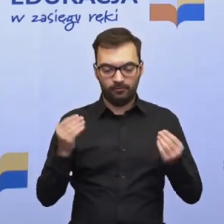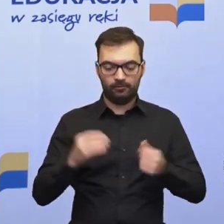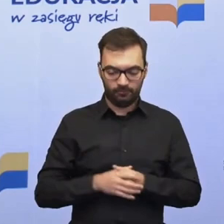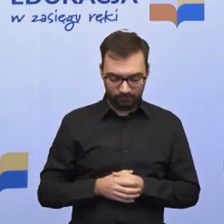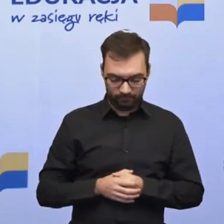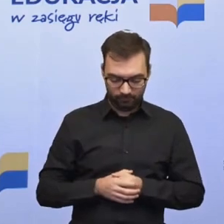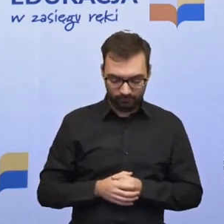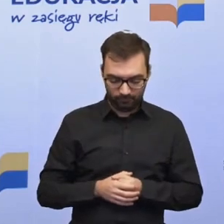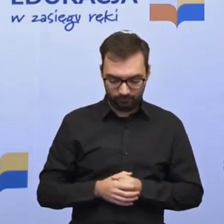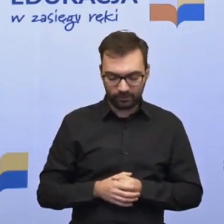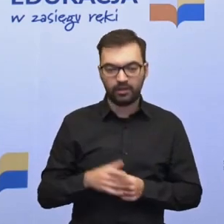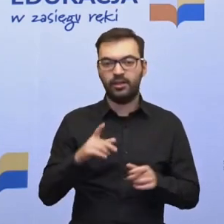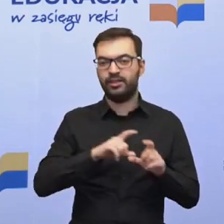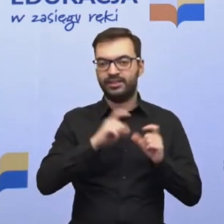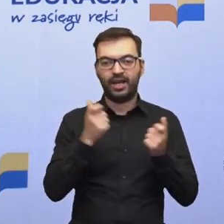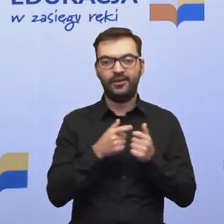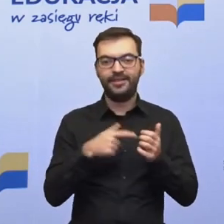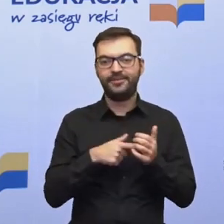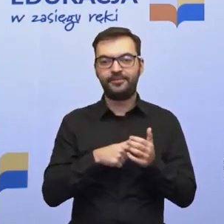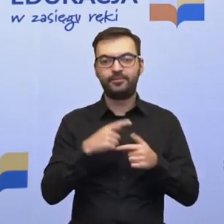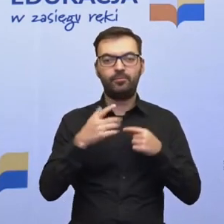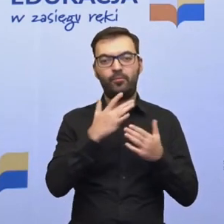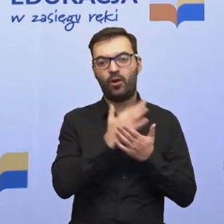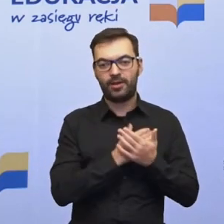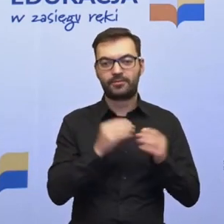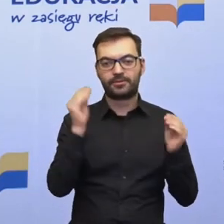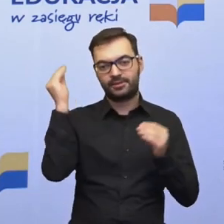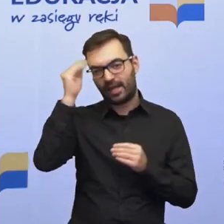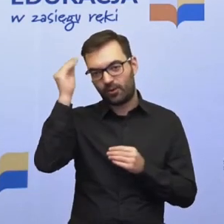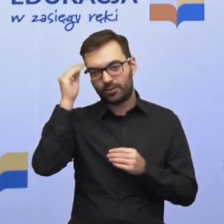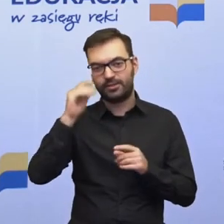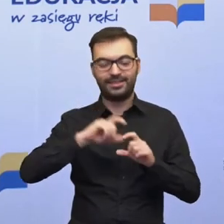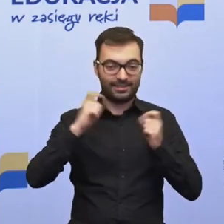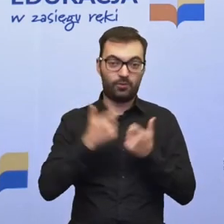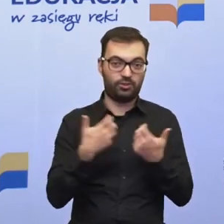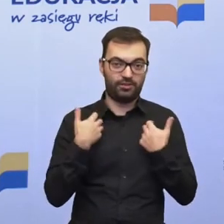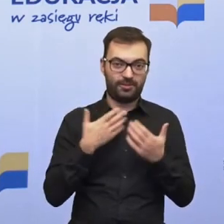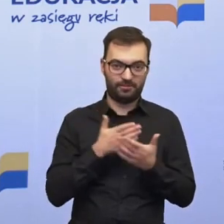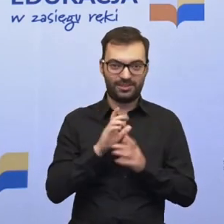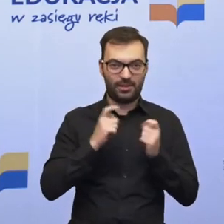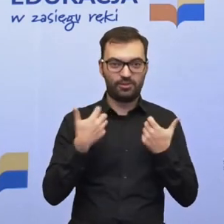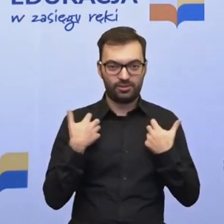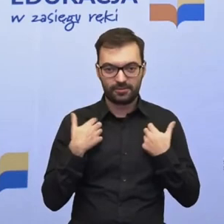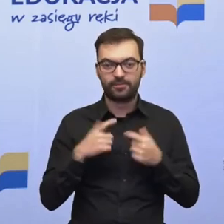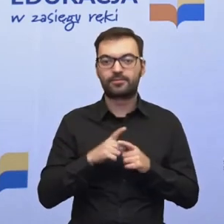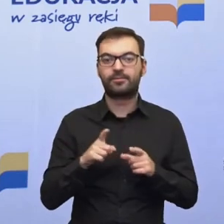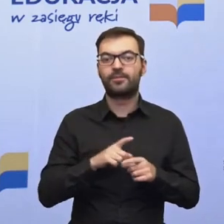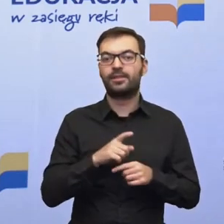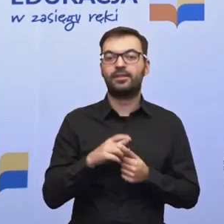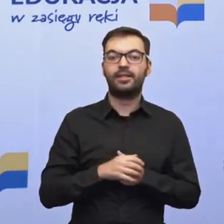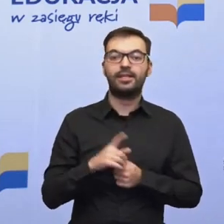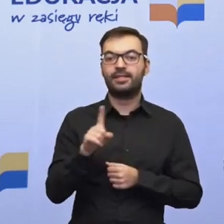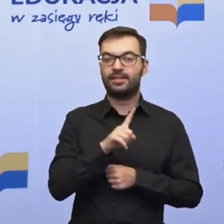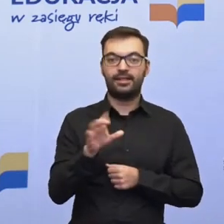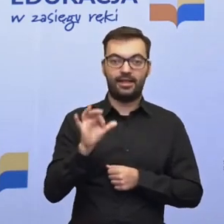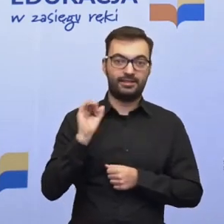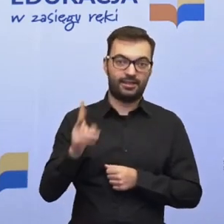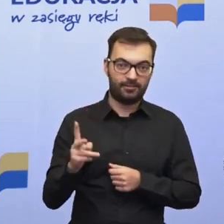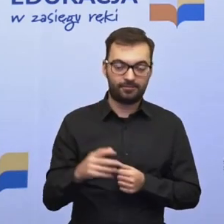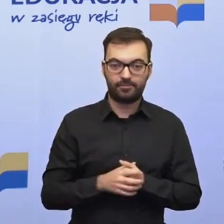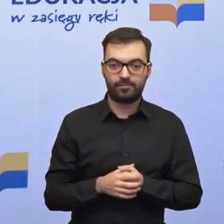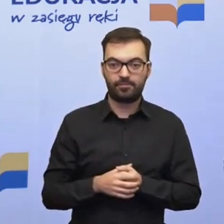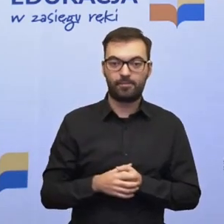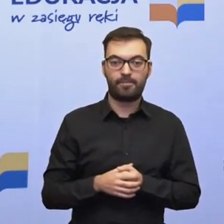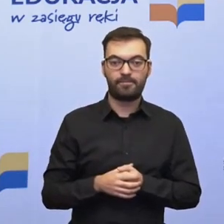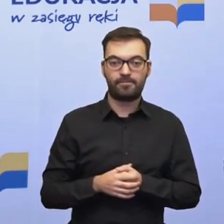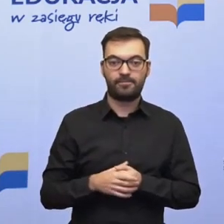poprzez cały program uczenia się przez całe życie i zintegrowany system kwalifikacji. W